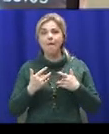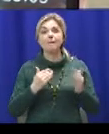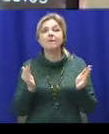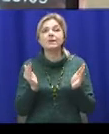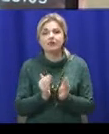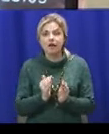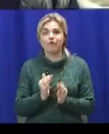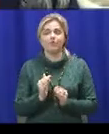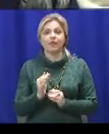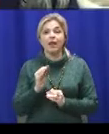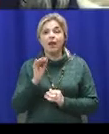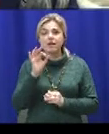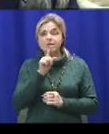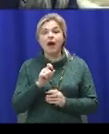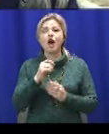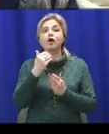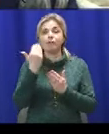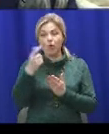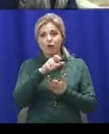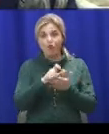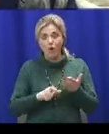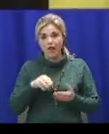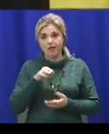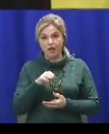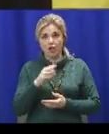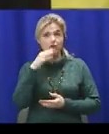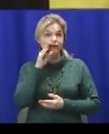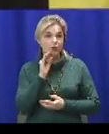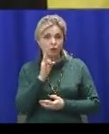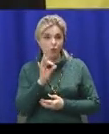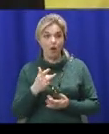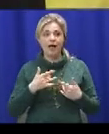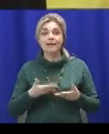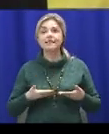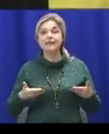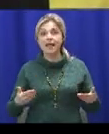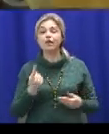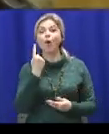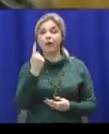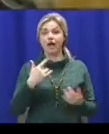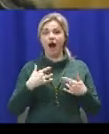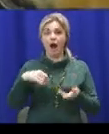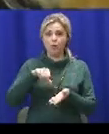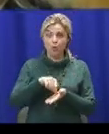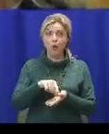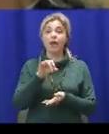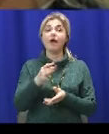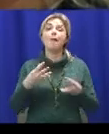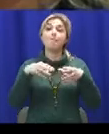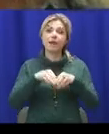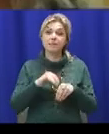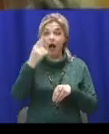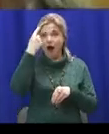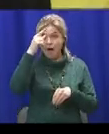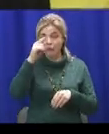здавалося слова» за мотивами творів Тараса Шевченка. На сцені один актор, який за сумісництвом також і автор ідеї, і